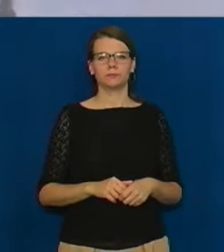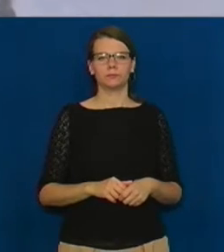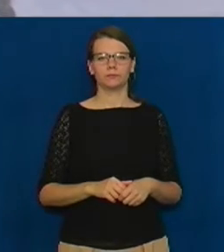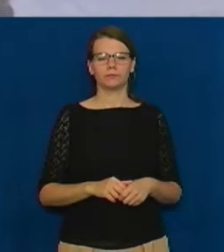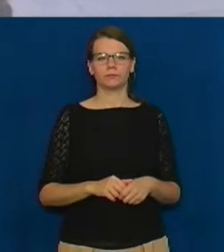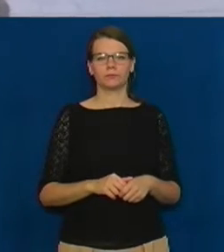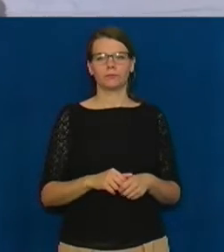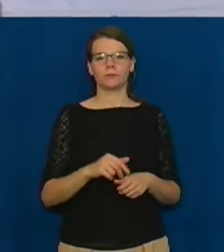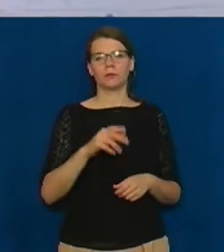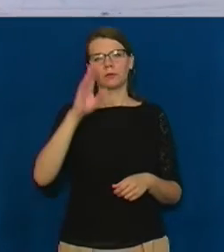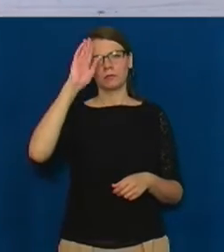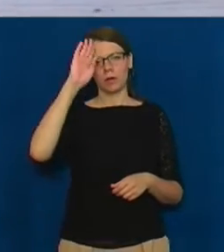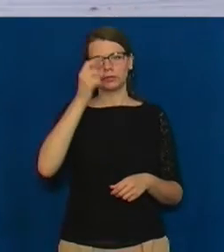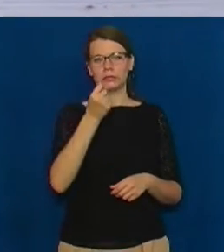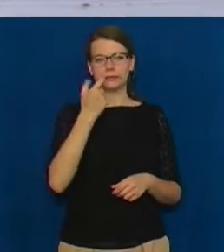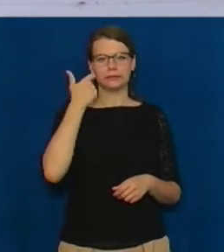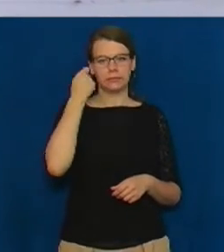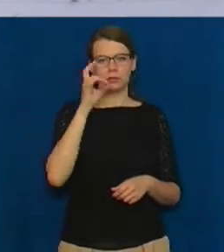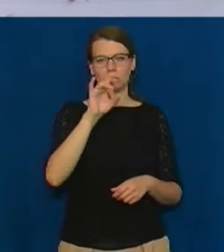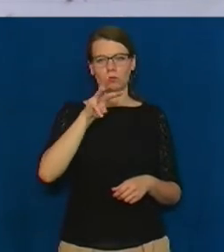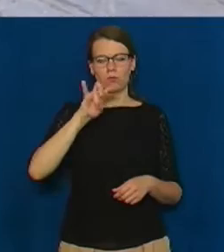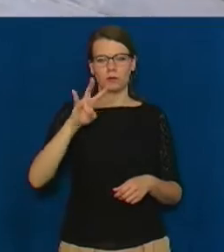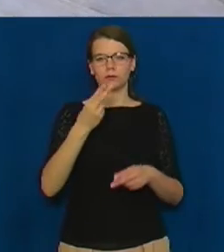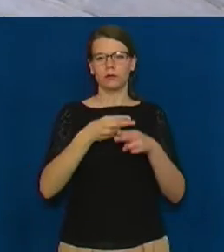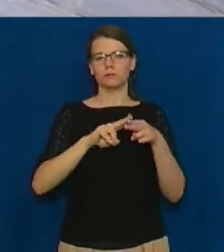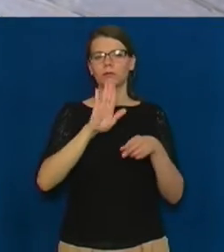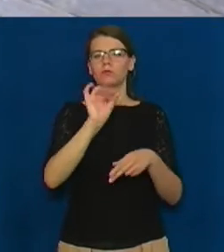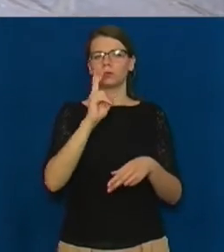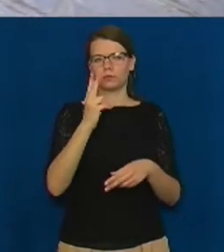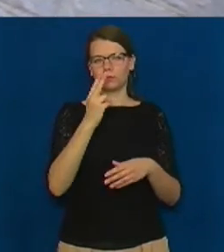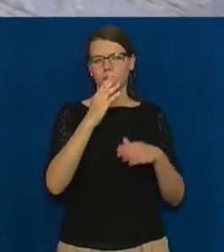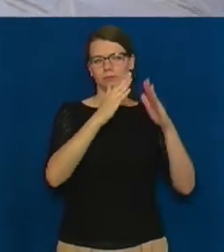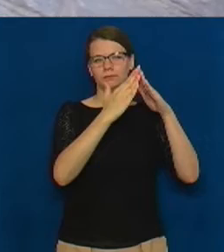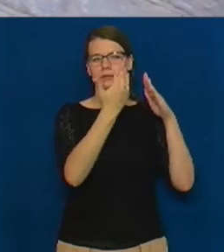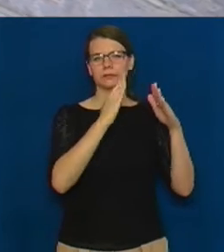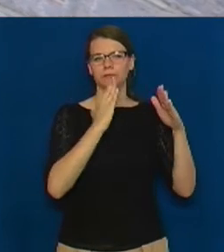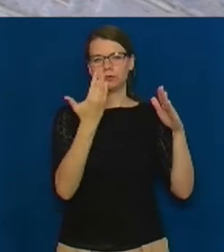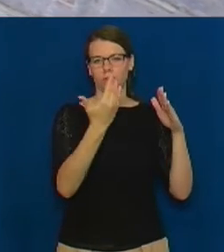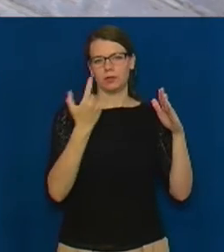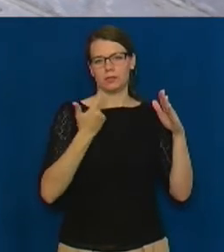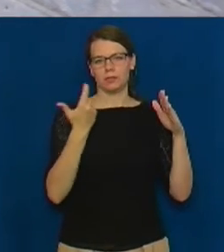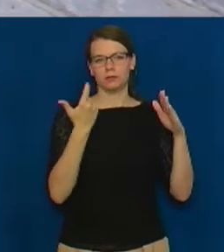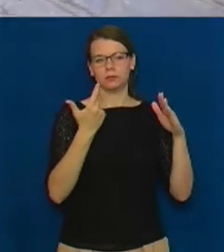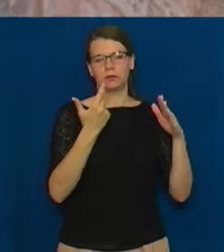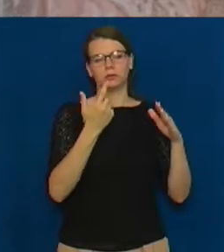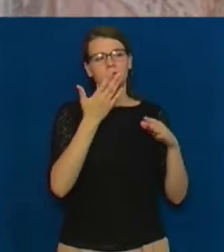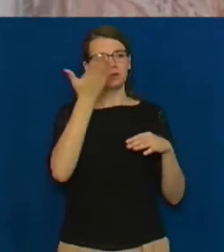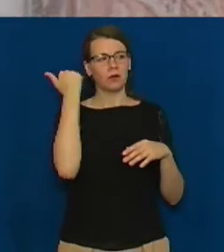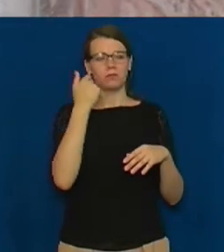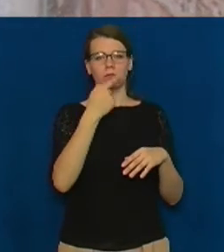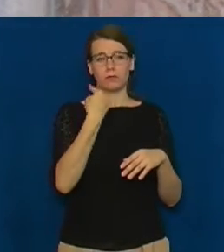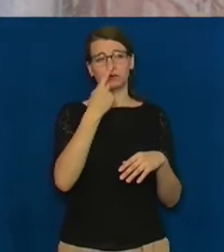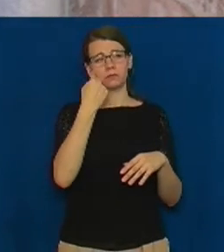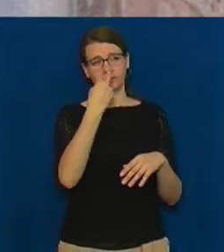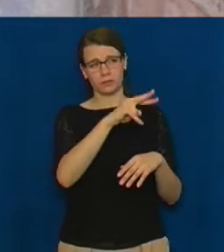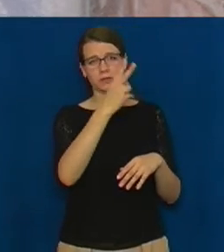11-річний Роман Грубась – онук власниці цього будинку. Оздобу на зовнішній стіні помешкання, каже, раніше помічав,